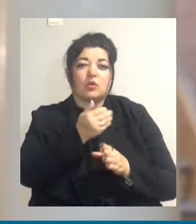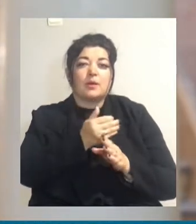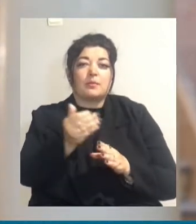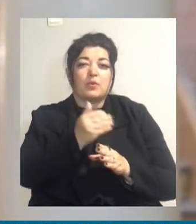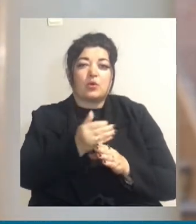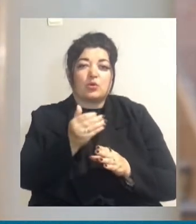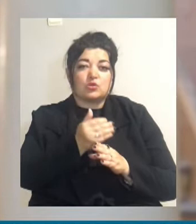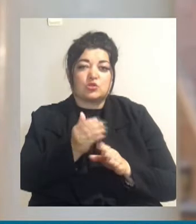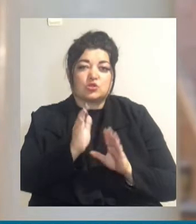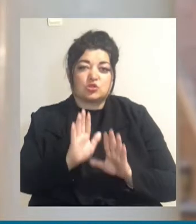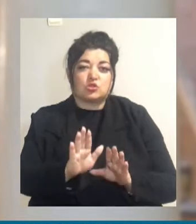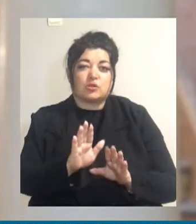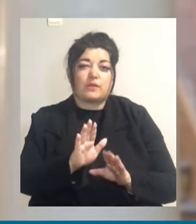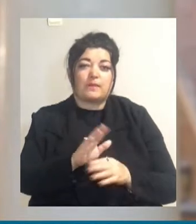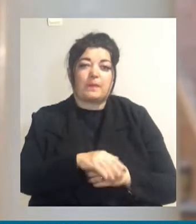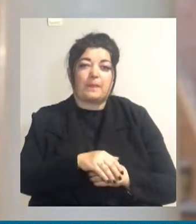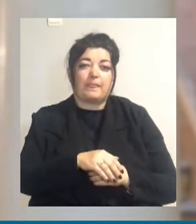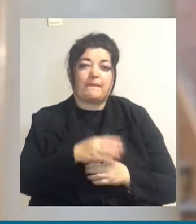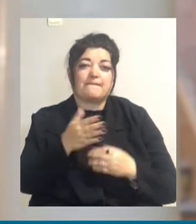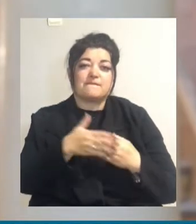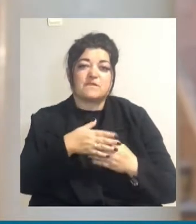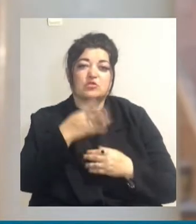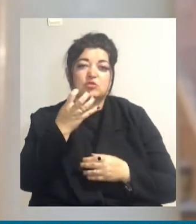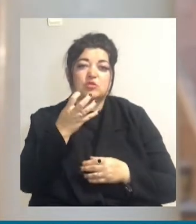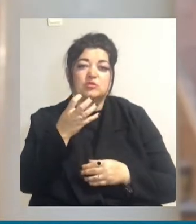400 trees, practically,